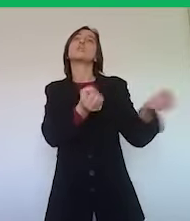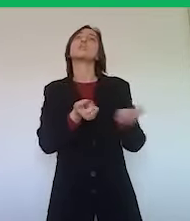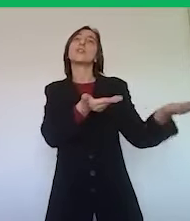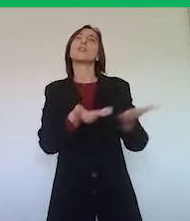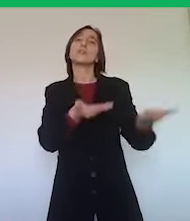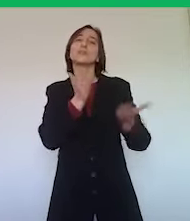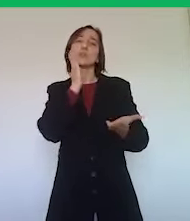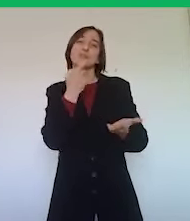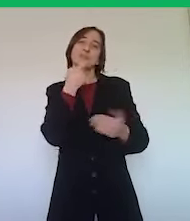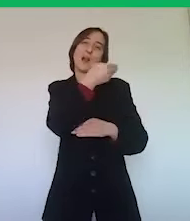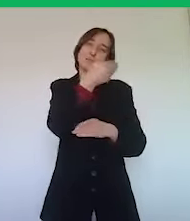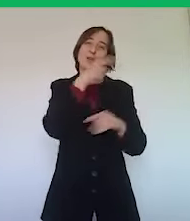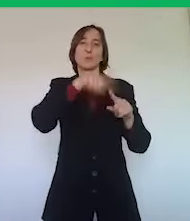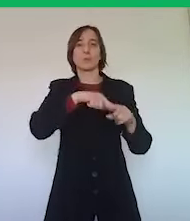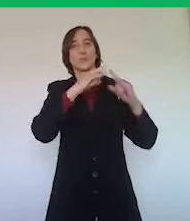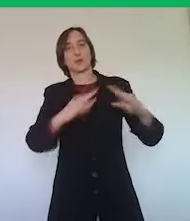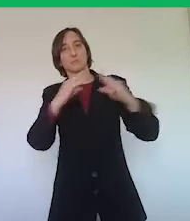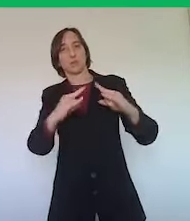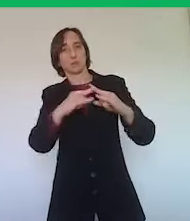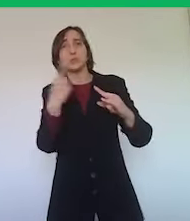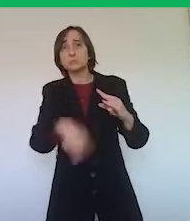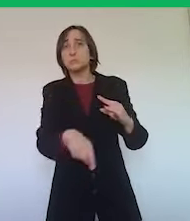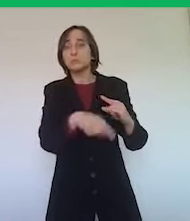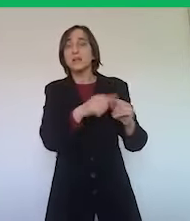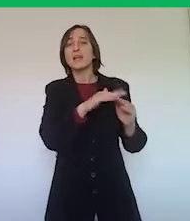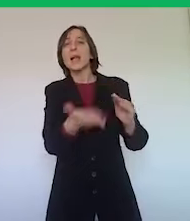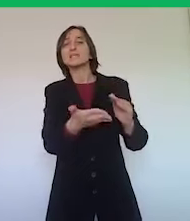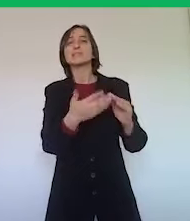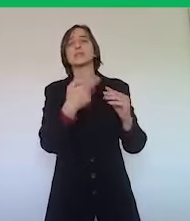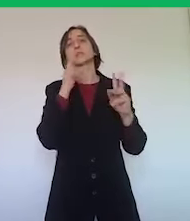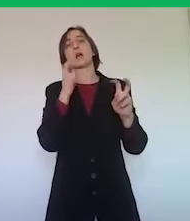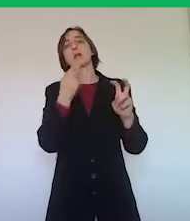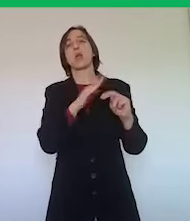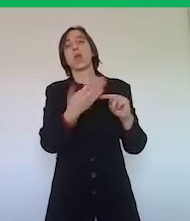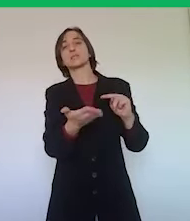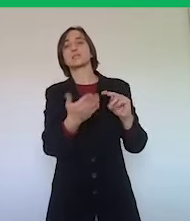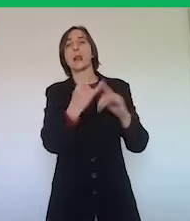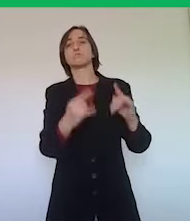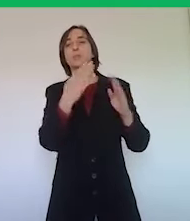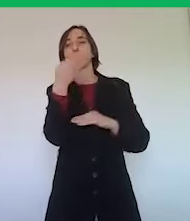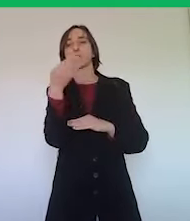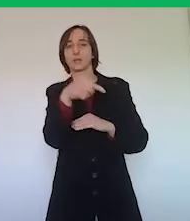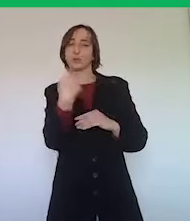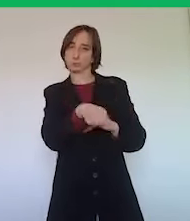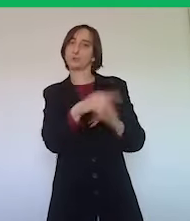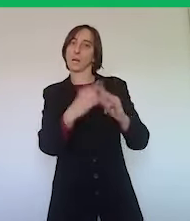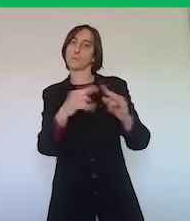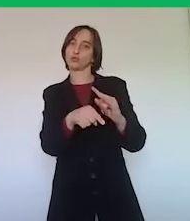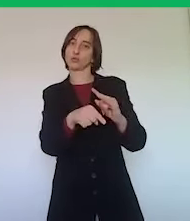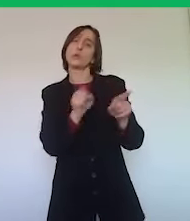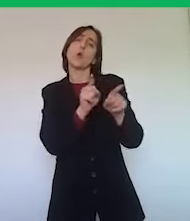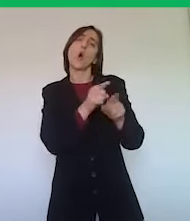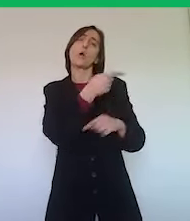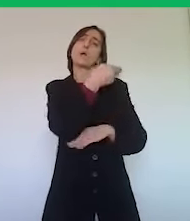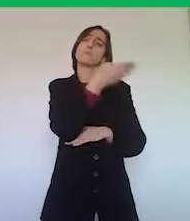alberghiere ed extraalberghieri, i campeggi appartengono ovviamente alla categoria dell'extralberghiero e così come gli alberghi